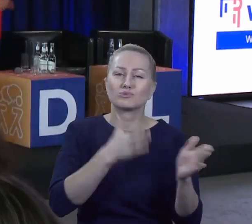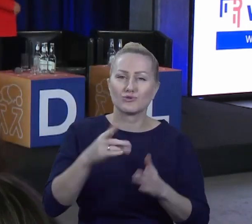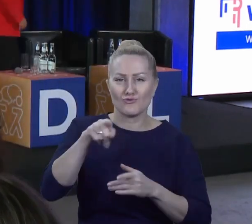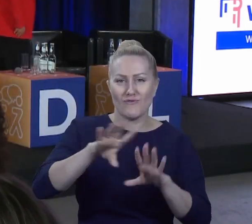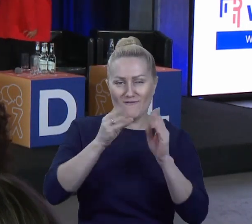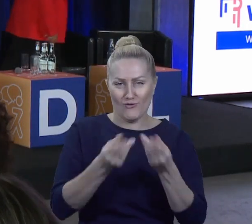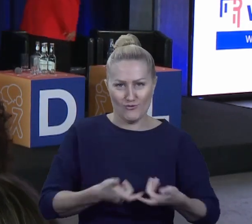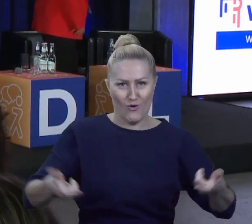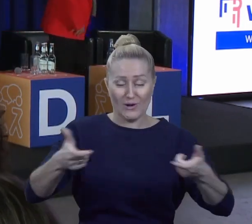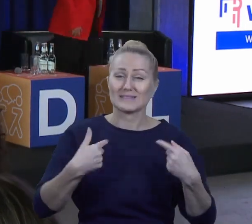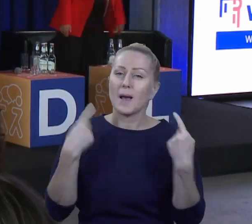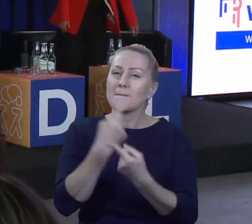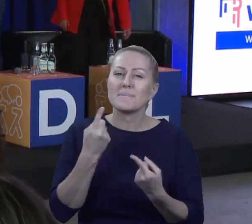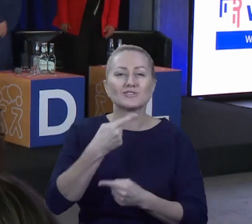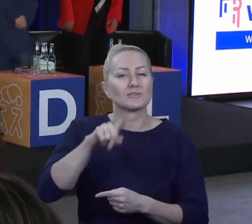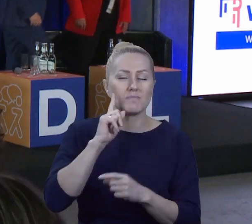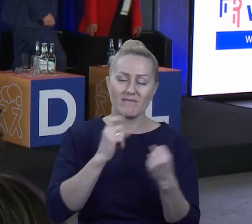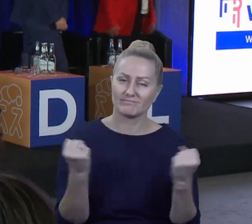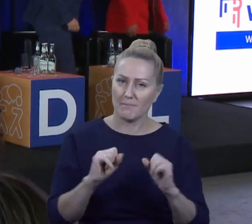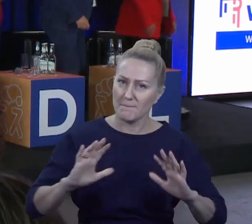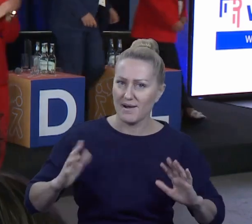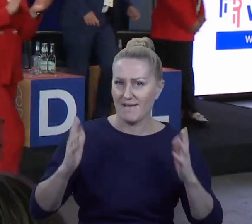że naprawdę należą wam się wielkie brawa.